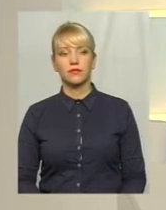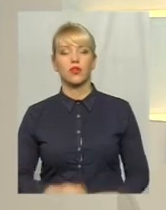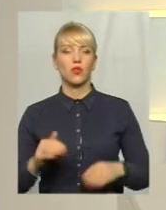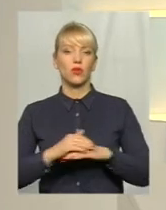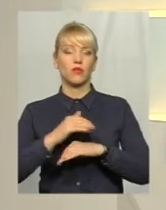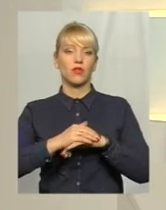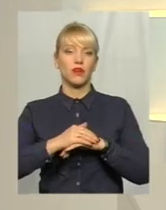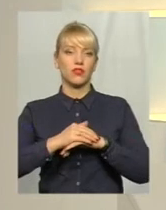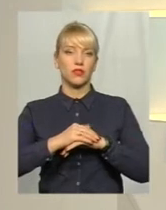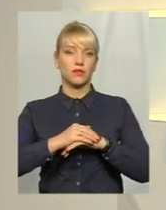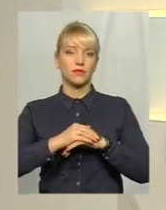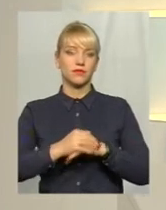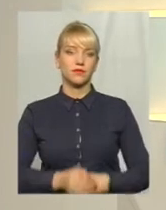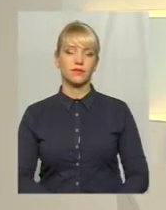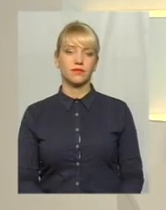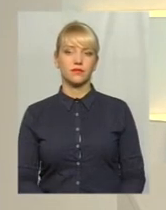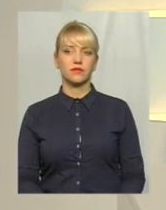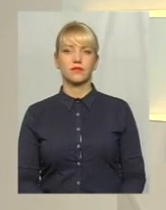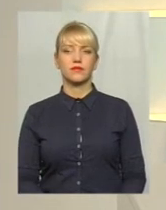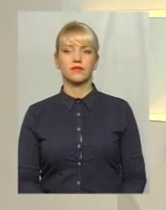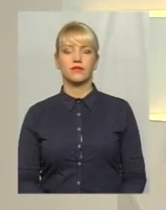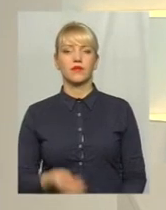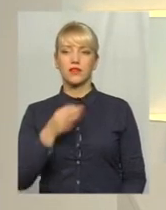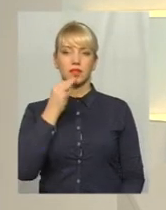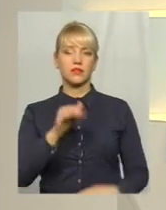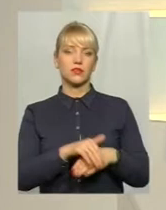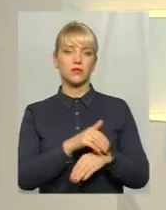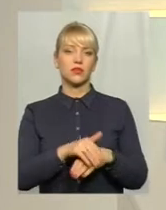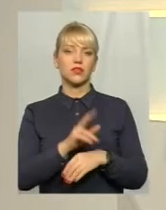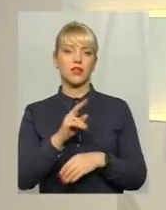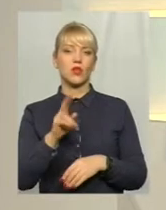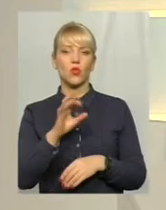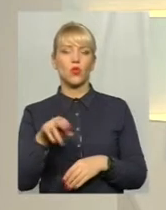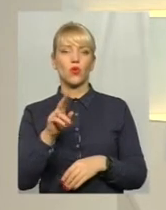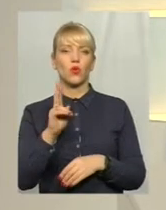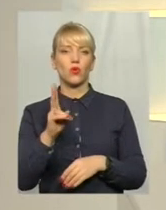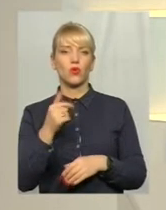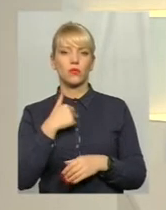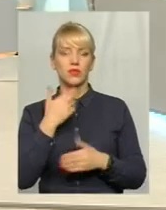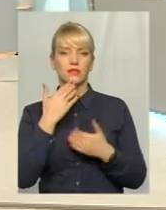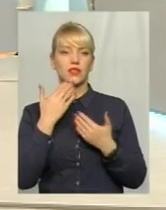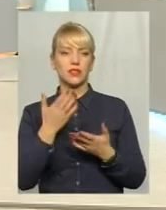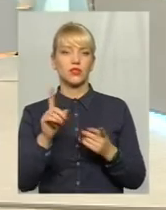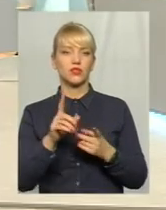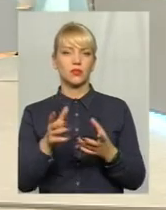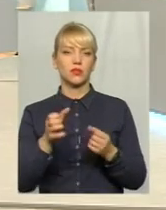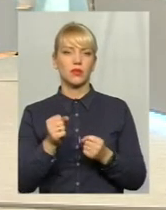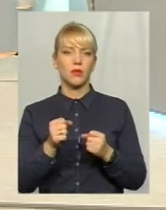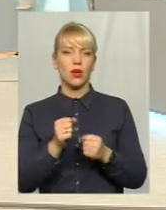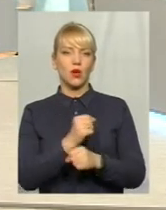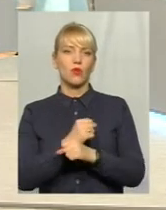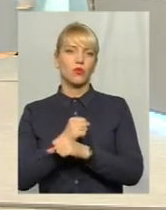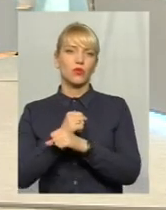вечора вам. Ви, будь ласка, до кого мені звертатися, щоб отримати підйомку на